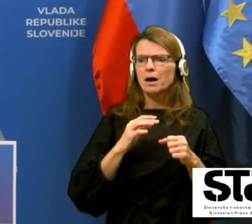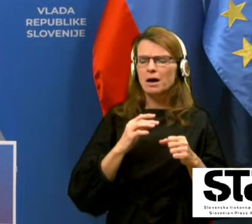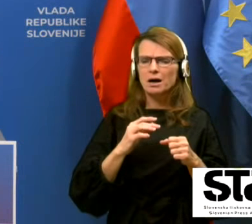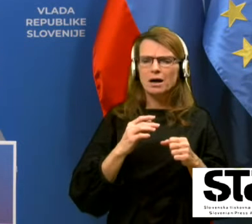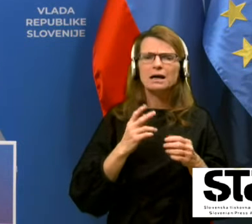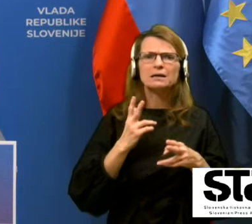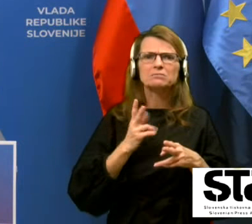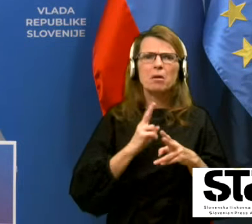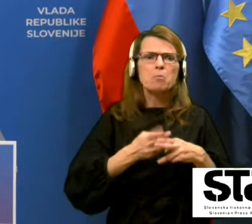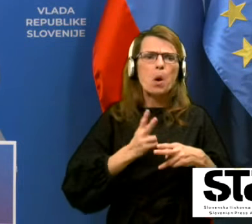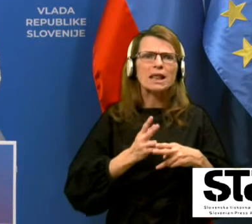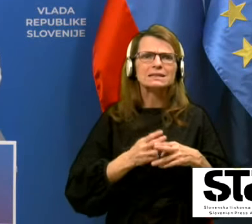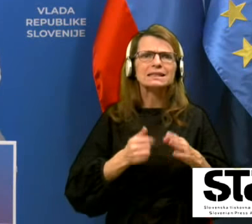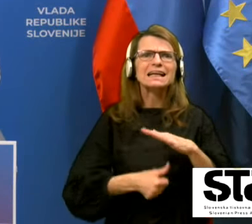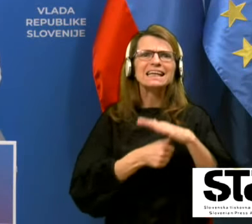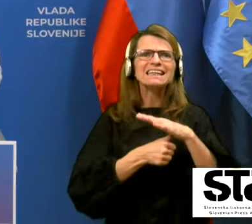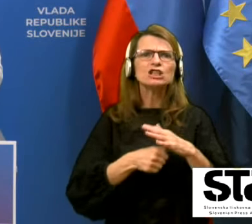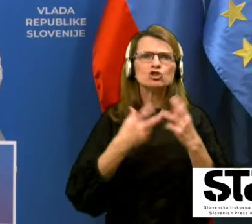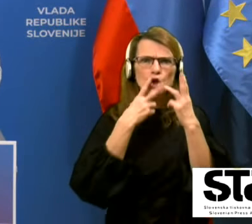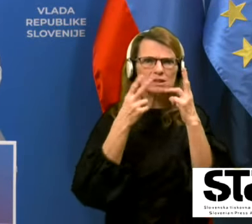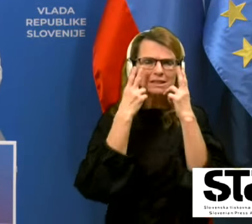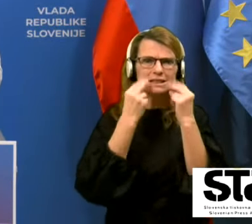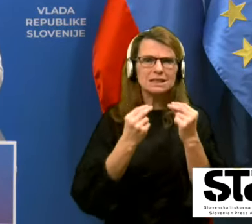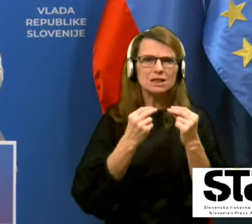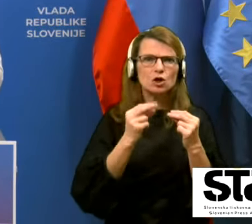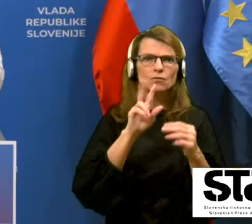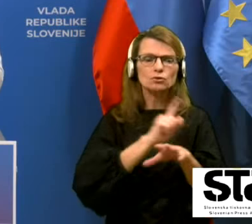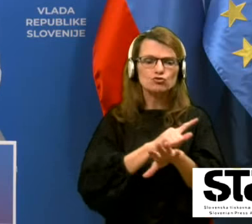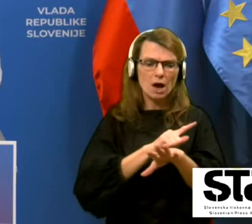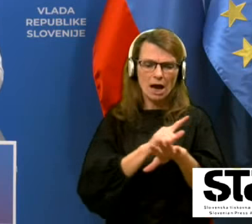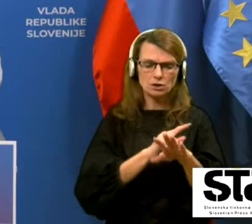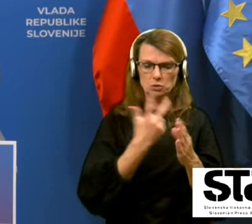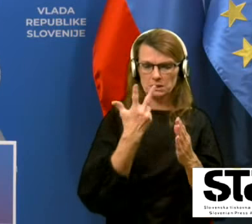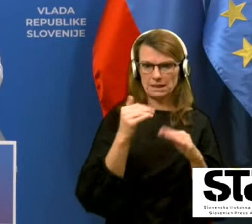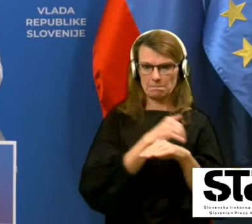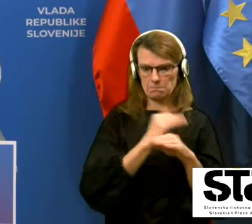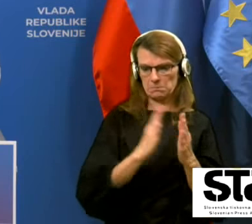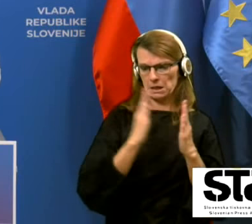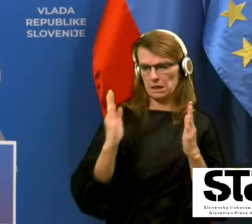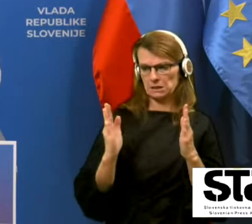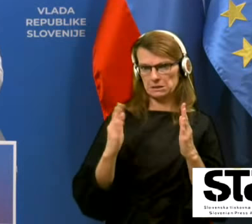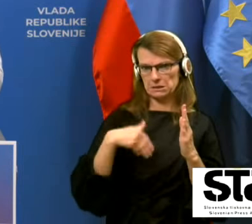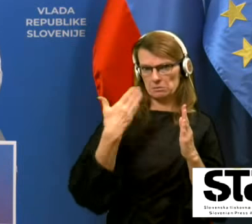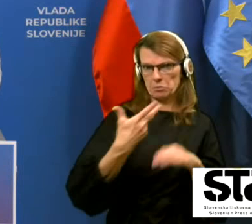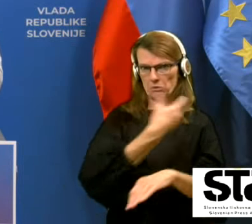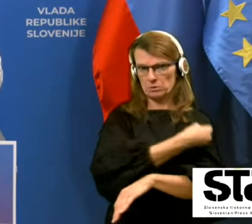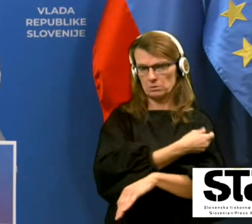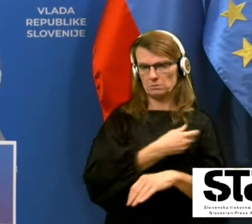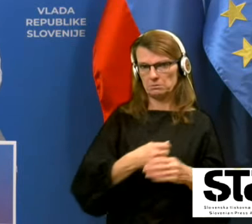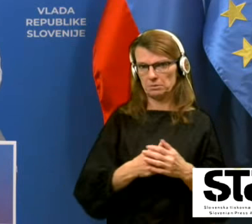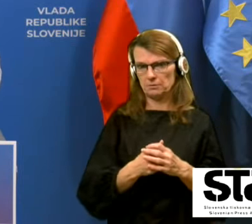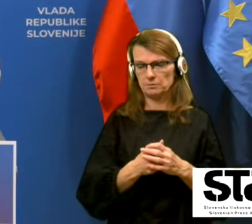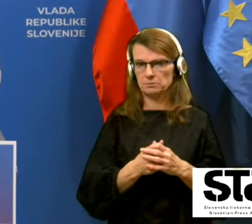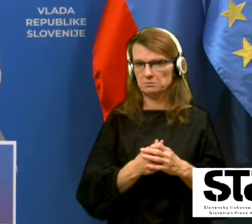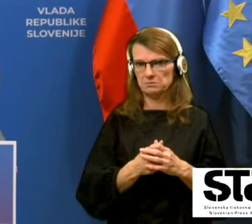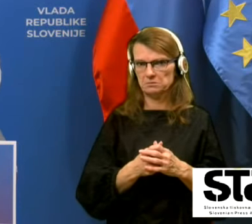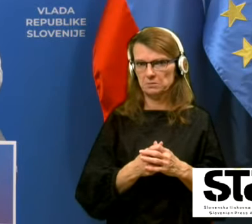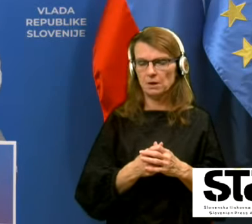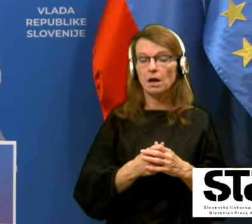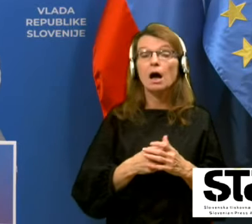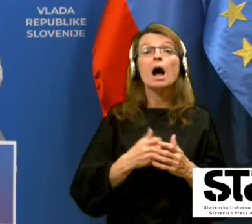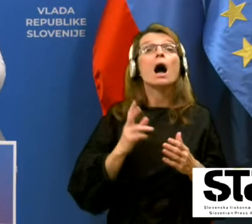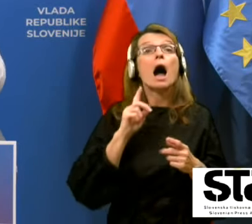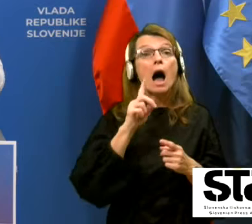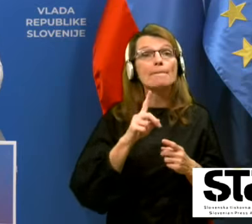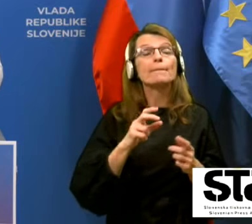po preboleli bolezni. Ampak to še vedno vse nosvetujemo, da se vsi, tudi tisti, ki so preboleli, še vedno držijo vseh